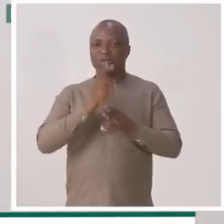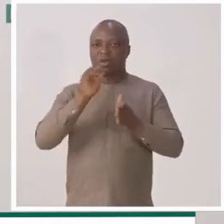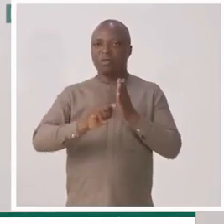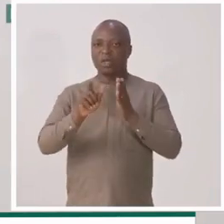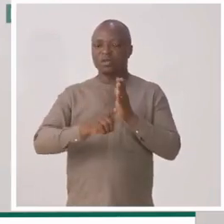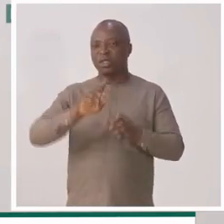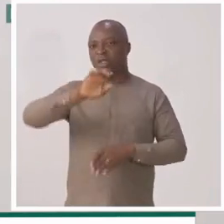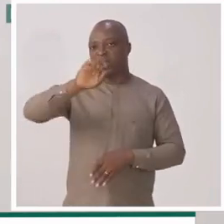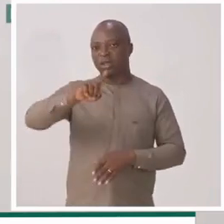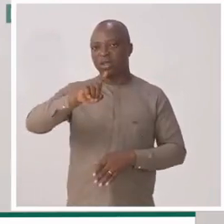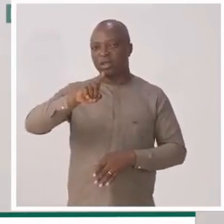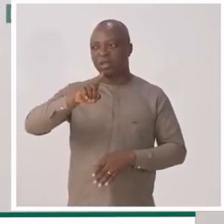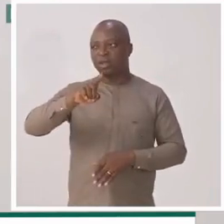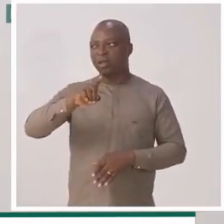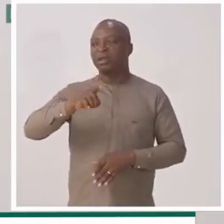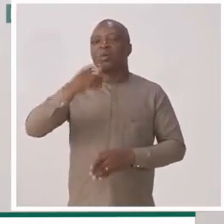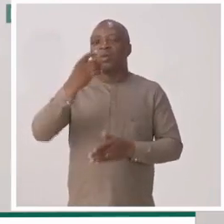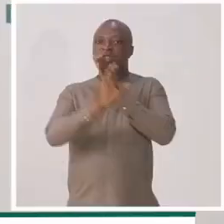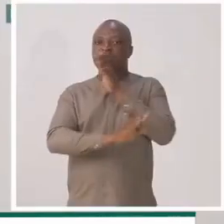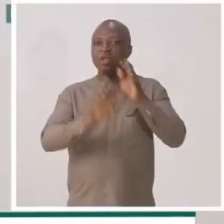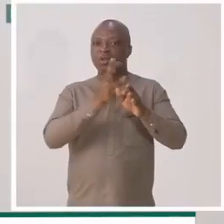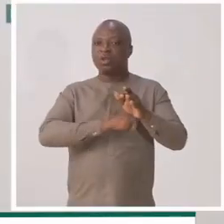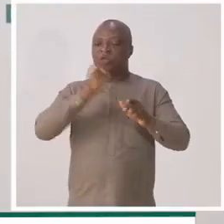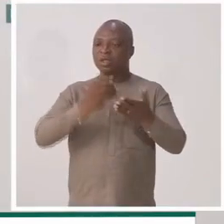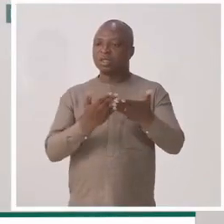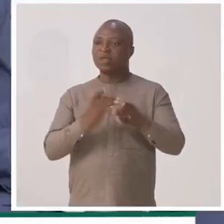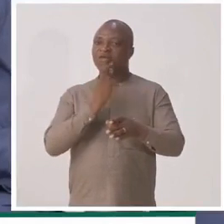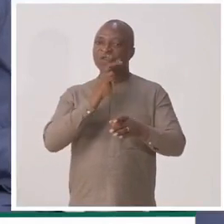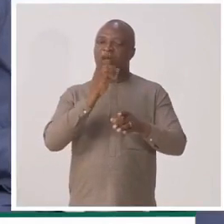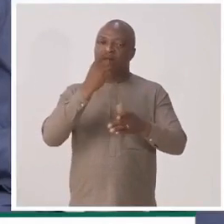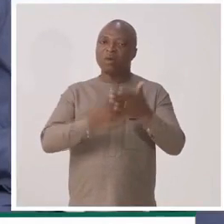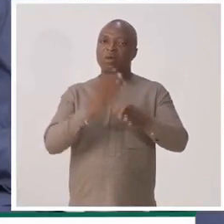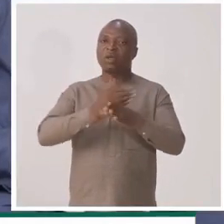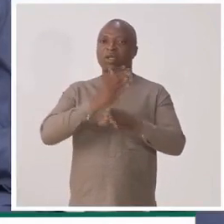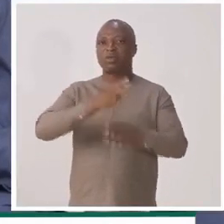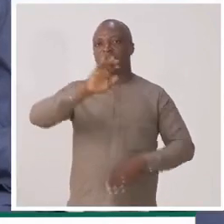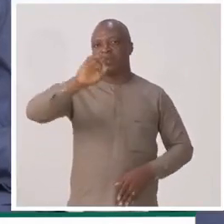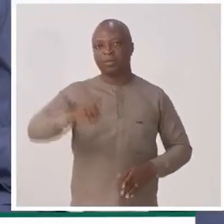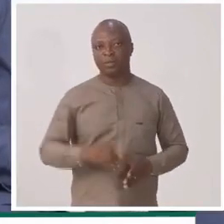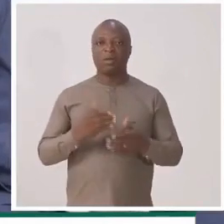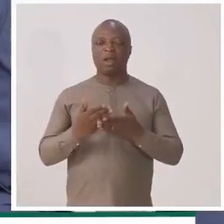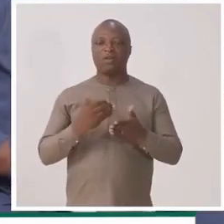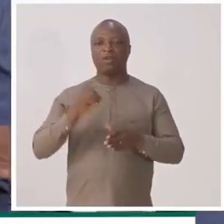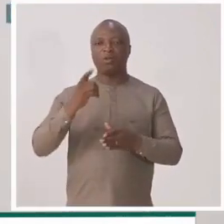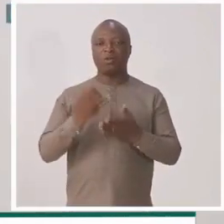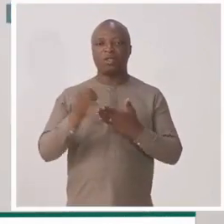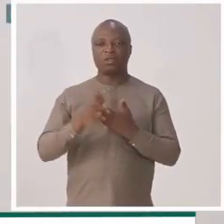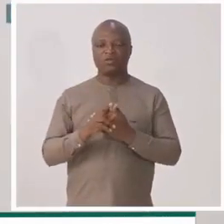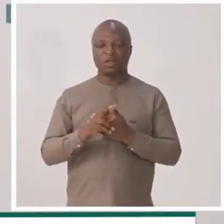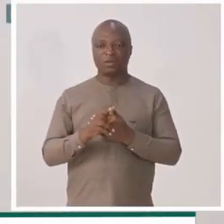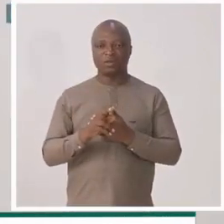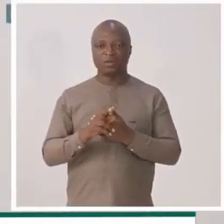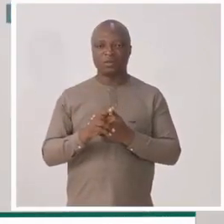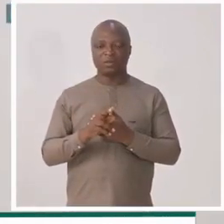maladie universelle sera opérationnelle. Alors, le citoyen togolais doit s'attendre à quoi concrètement ? D'abord, avant le 1er